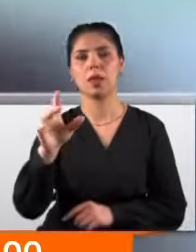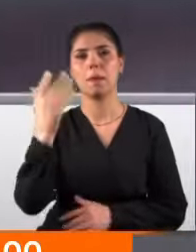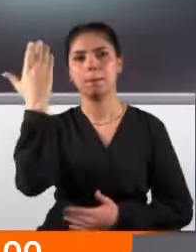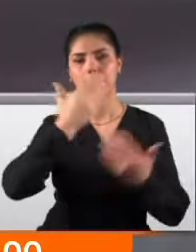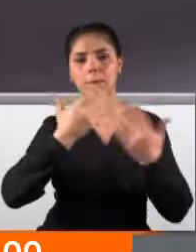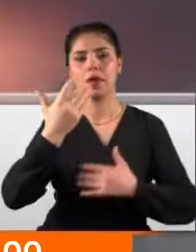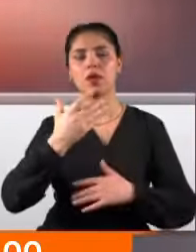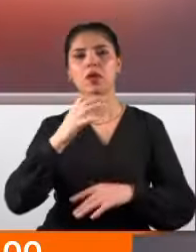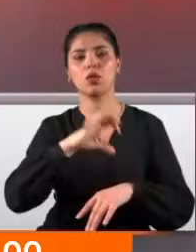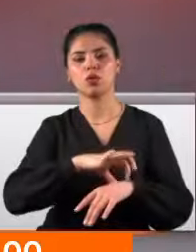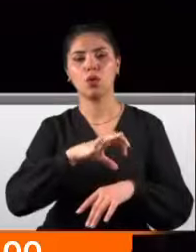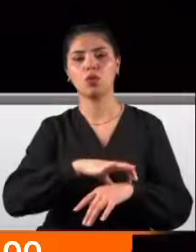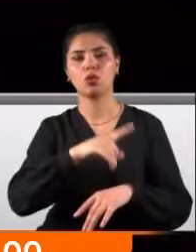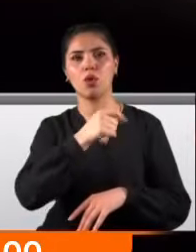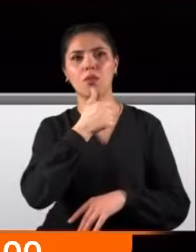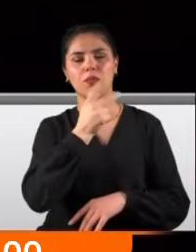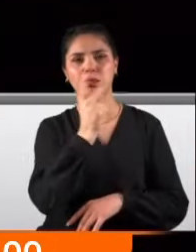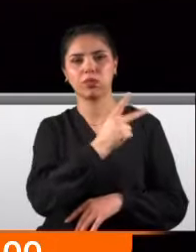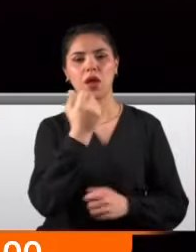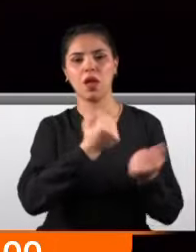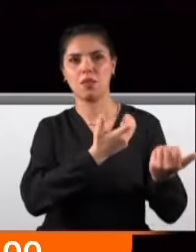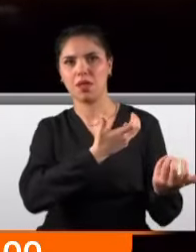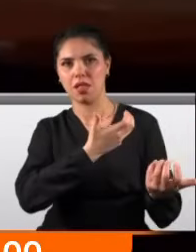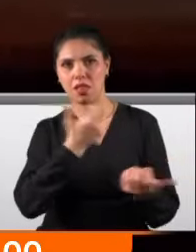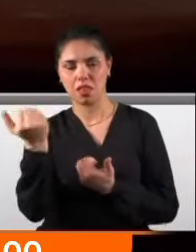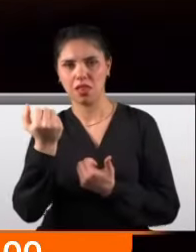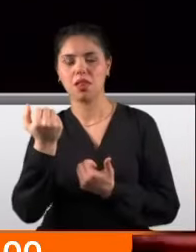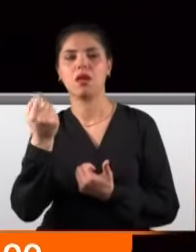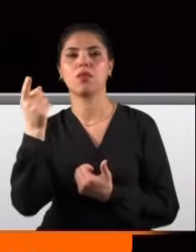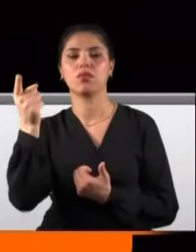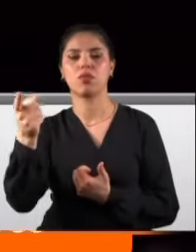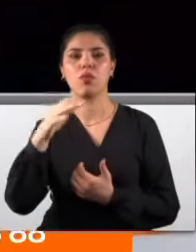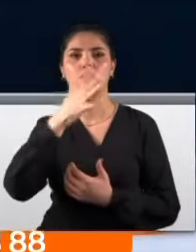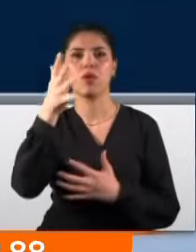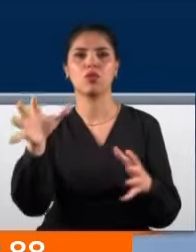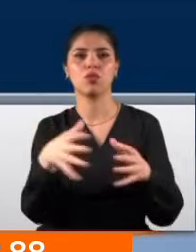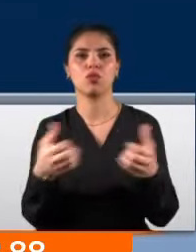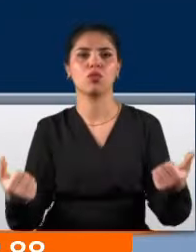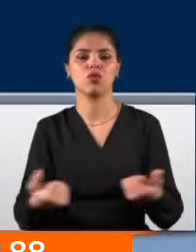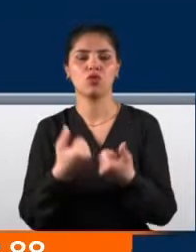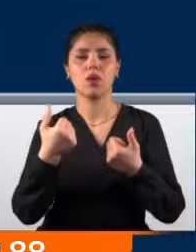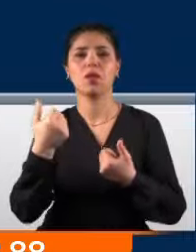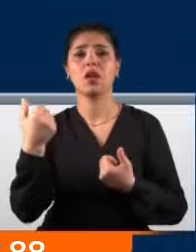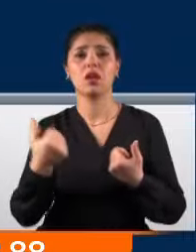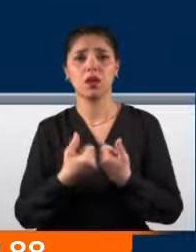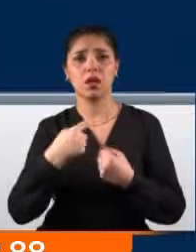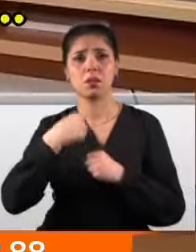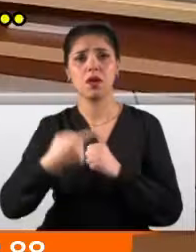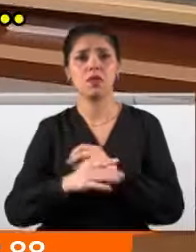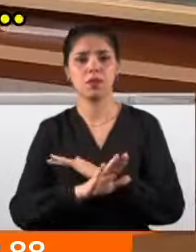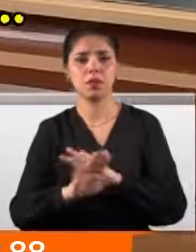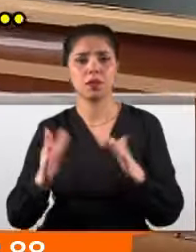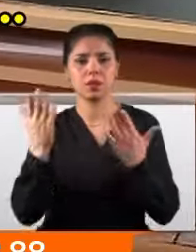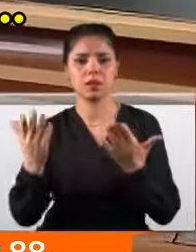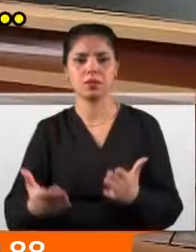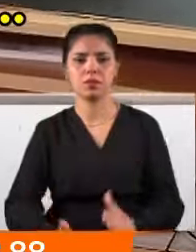babasının lüks otomobilini kaçırıp ATV gezintisine çıkan gruba çarpmıştı. Feci kazanın üzerinden tam bir hafta geçti. Bana